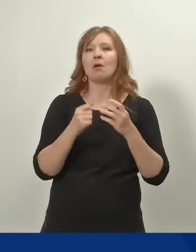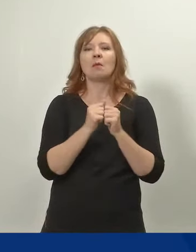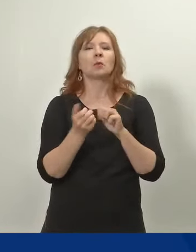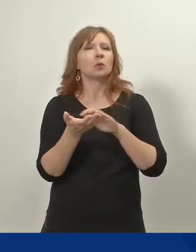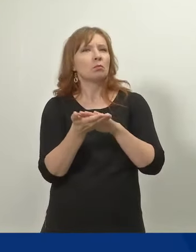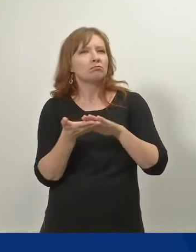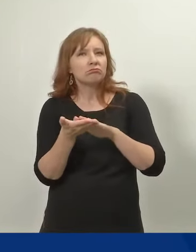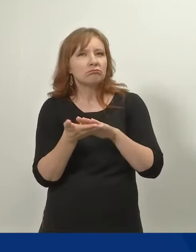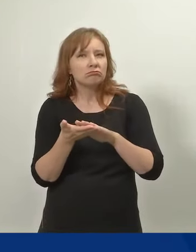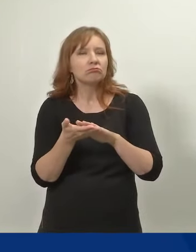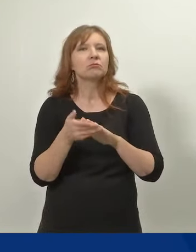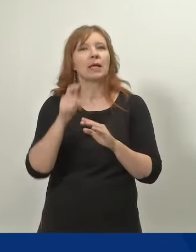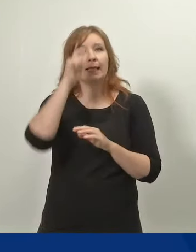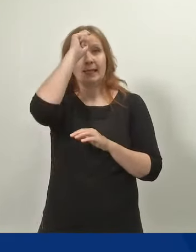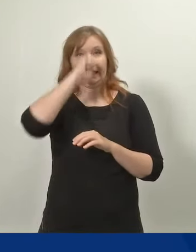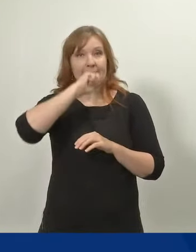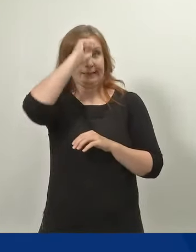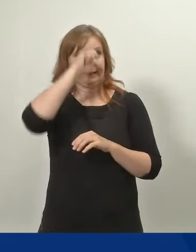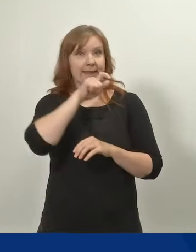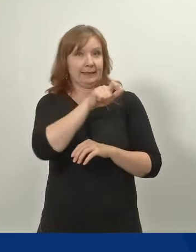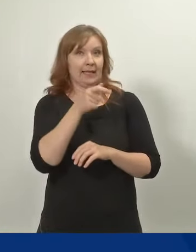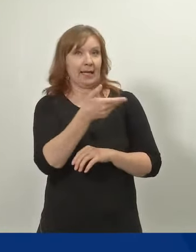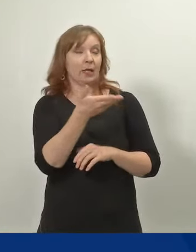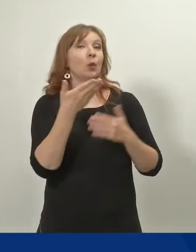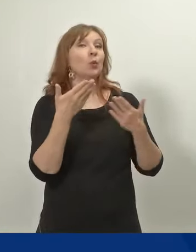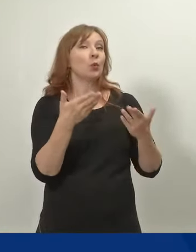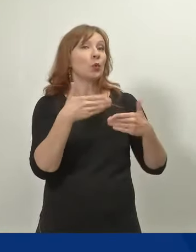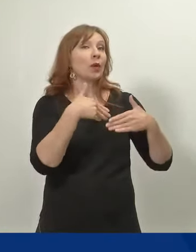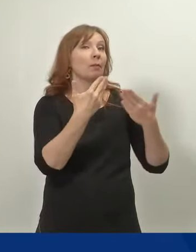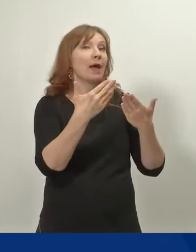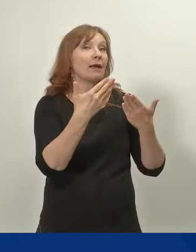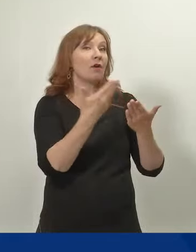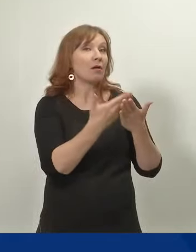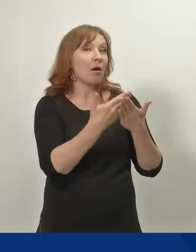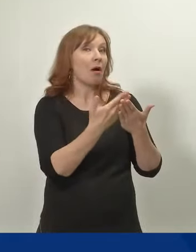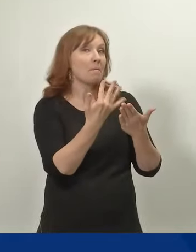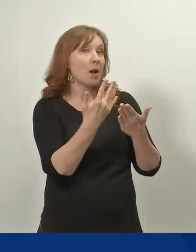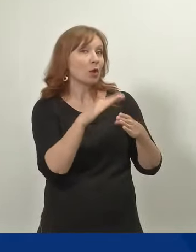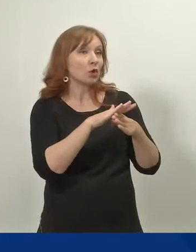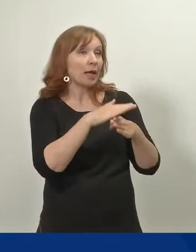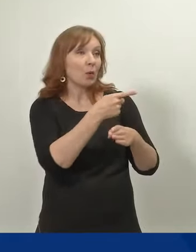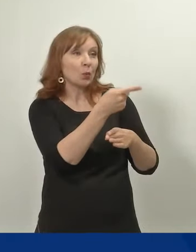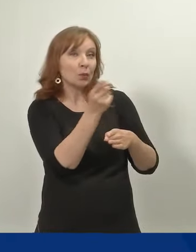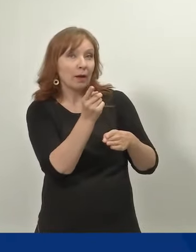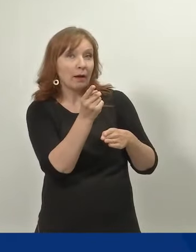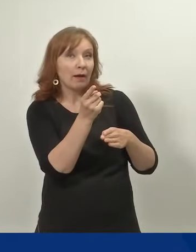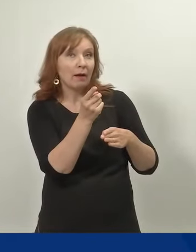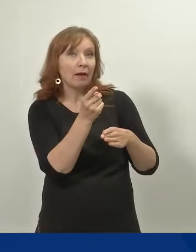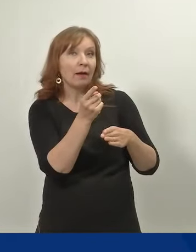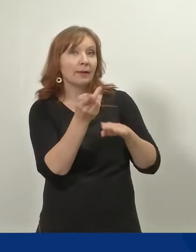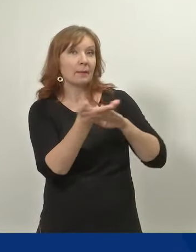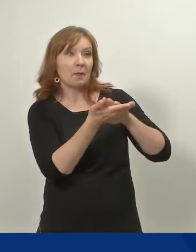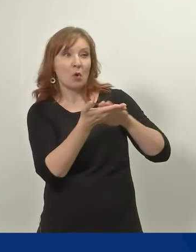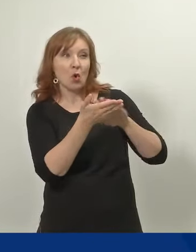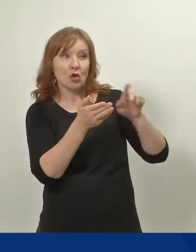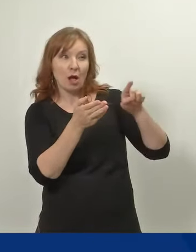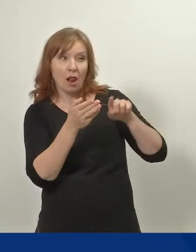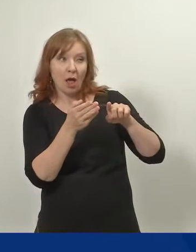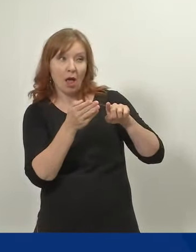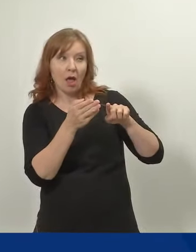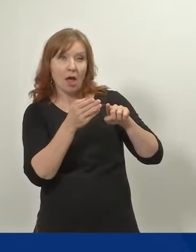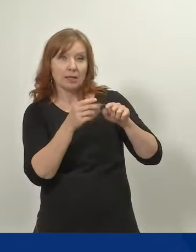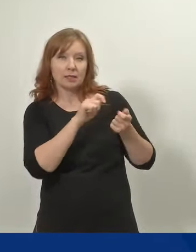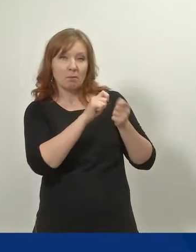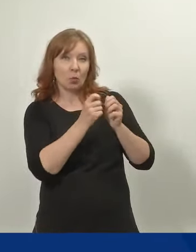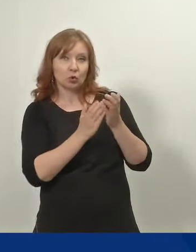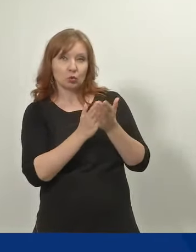isien nykyinen päivärahan käyttö. Ja siinä tapahtuneet muutokset